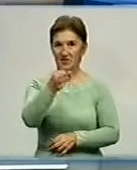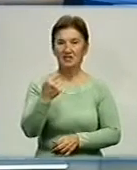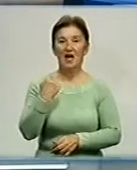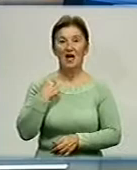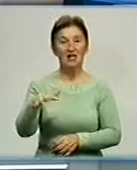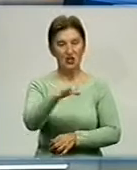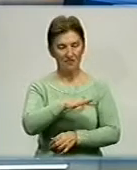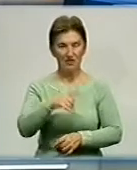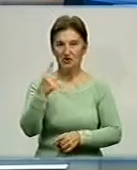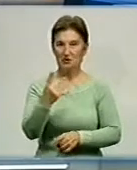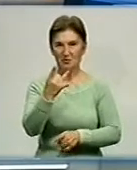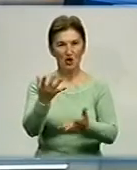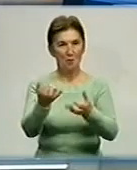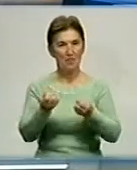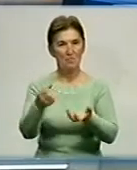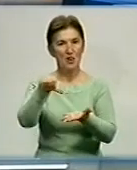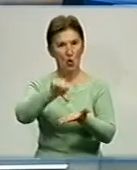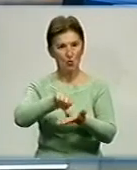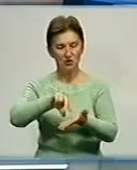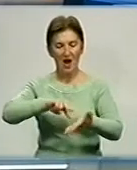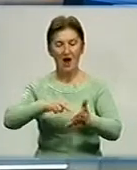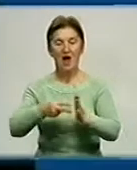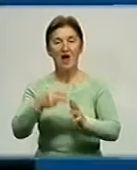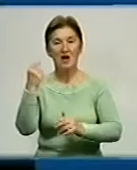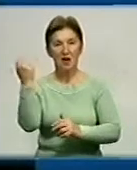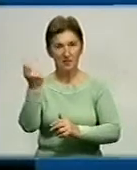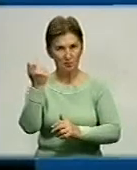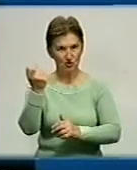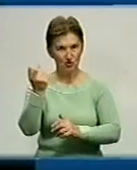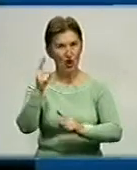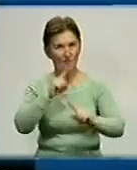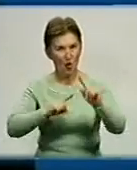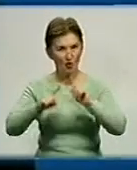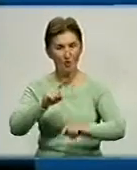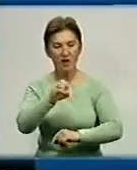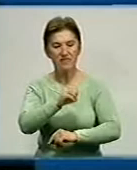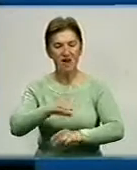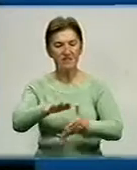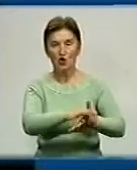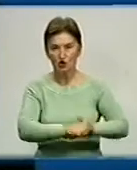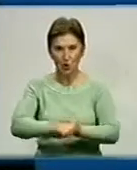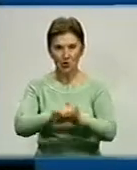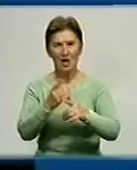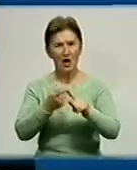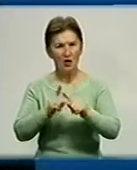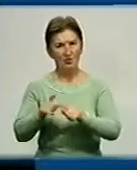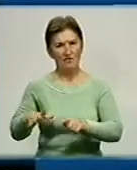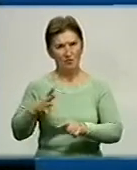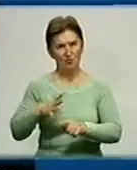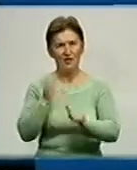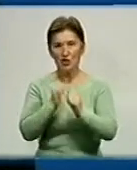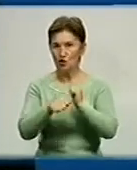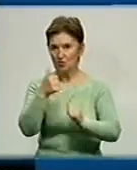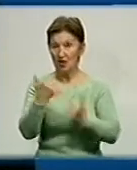вперше приймала участь в економічному форумі Євросоюзу, який відбувається щорічно. І це вже проходив